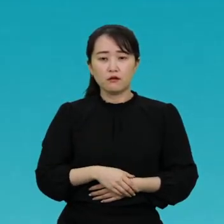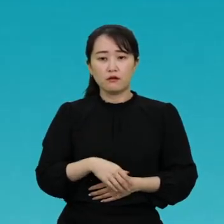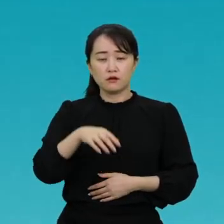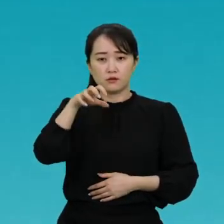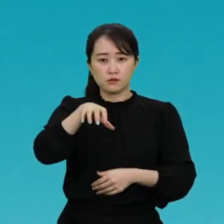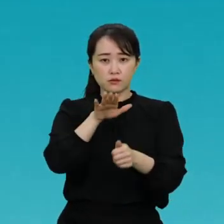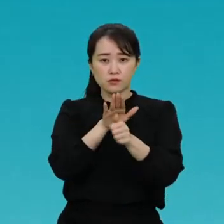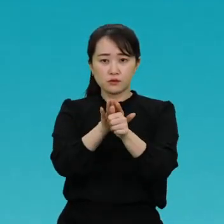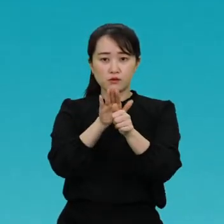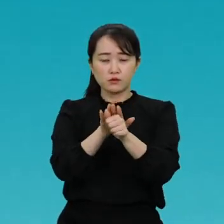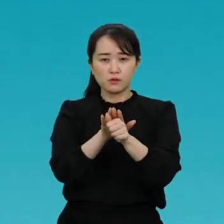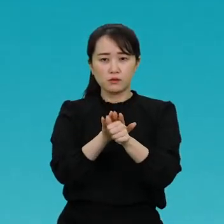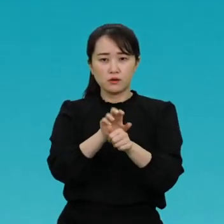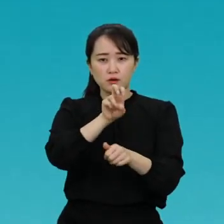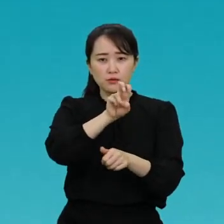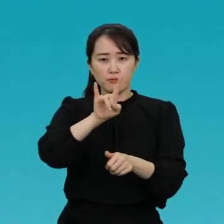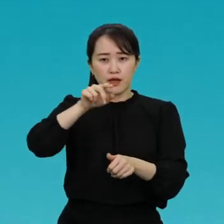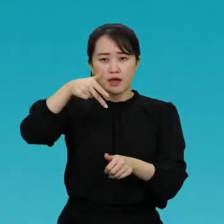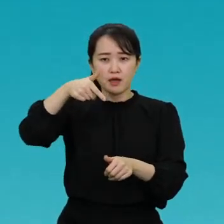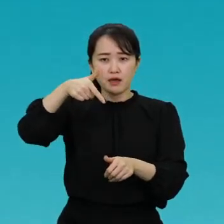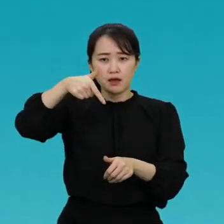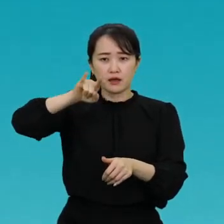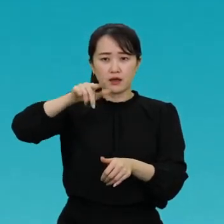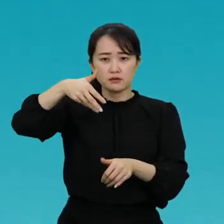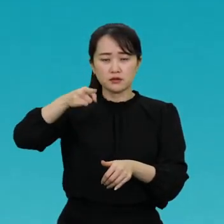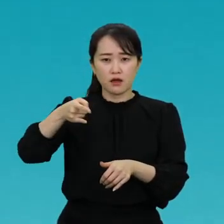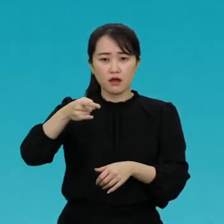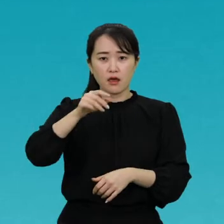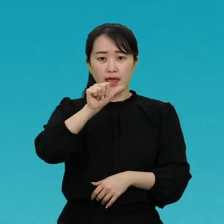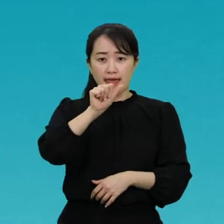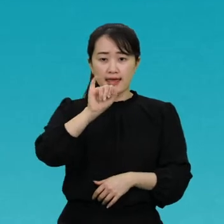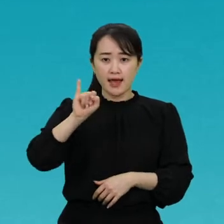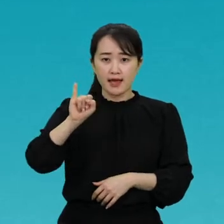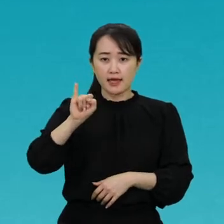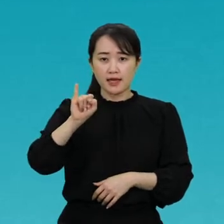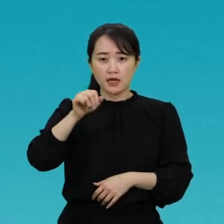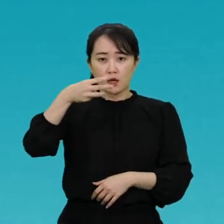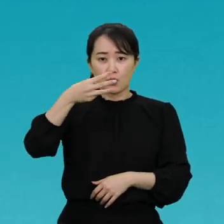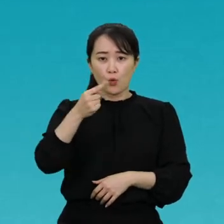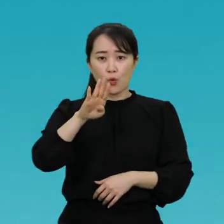조항에서 말하는 현장지원 또는 매개체의 AI 로봇도 포함될까요?